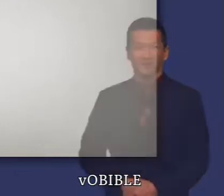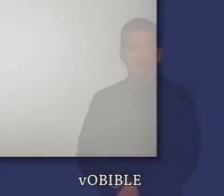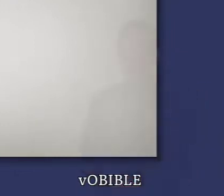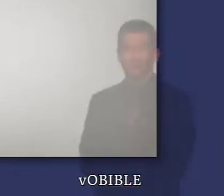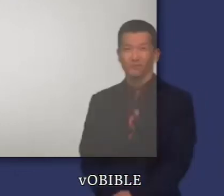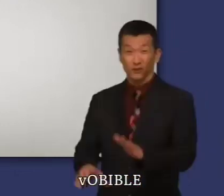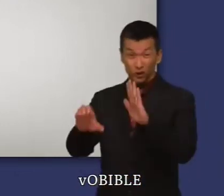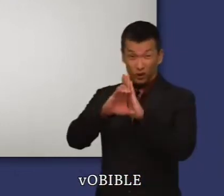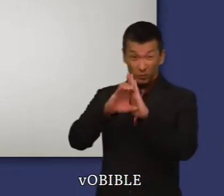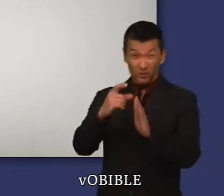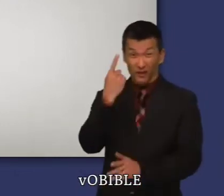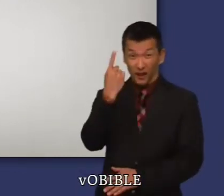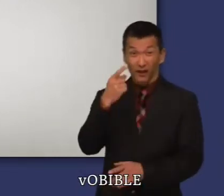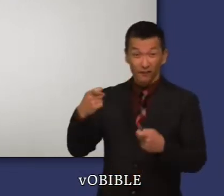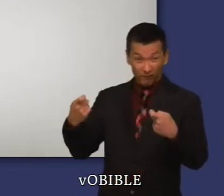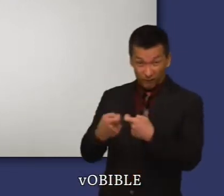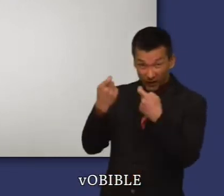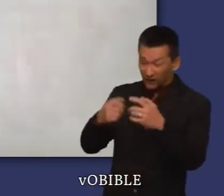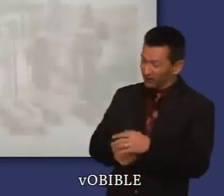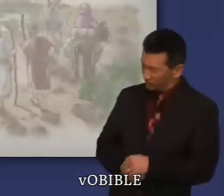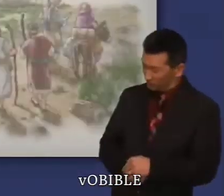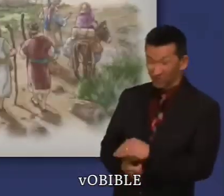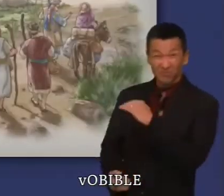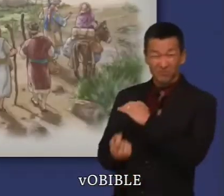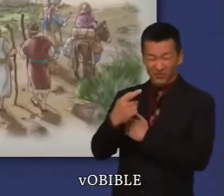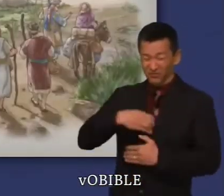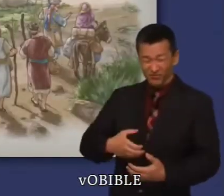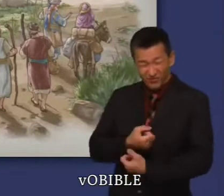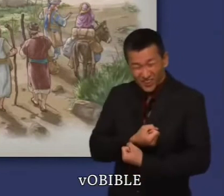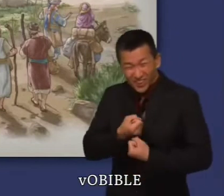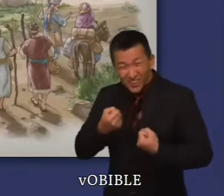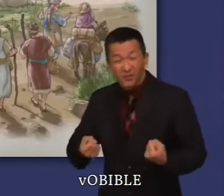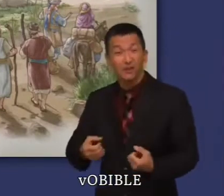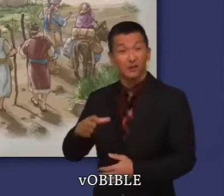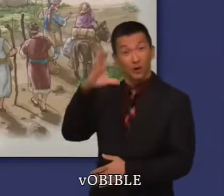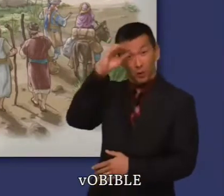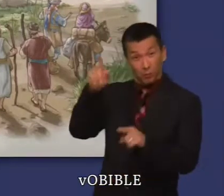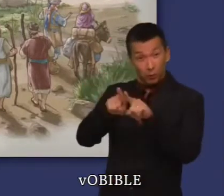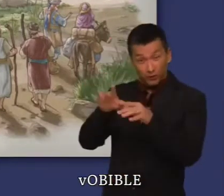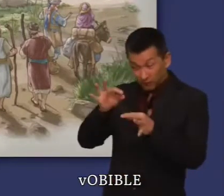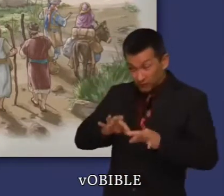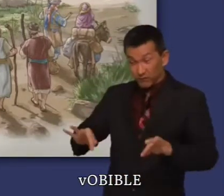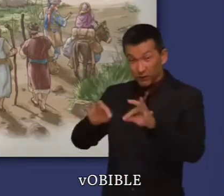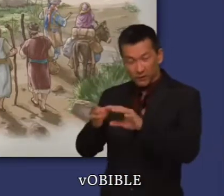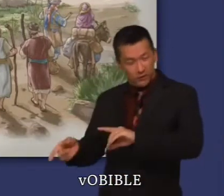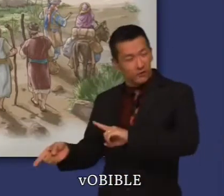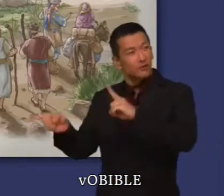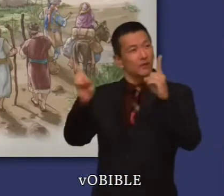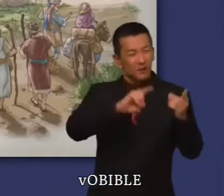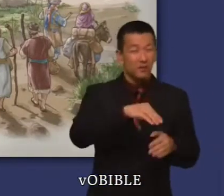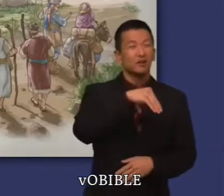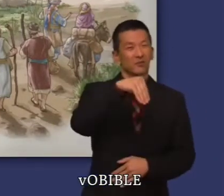Dans le chapitre 1, une famine pousse un homme appelé Elimelech à quitter Bethléem avec sa famille pour s